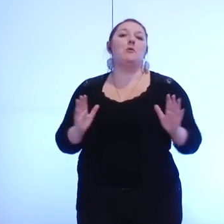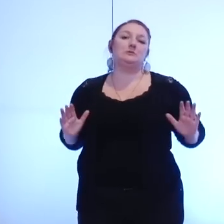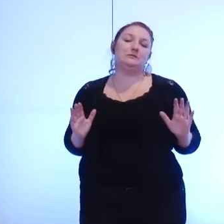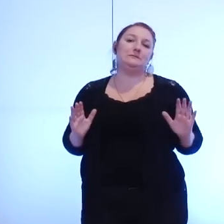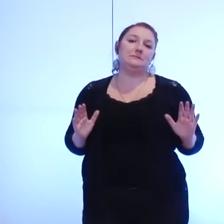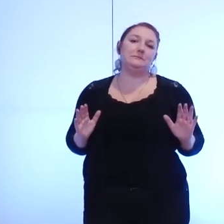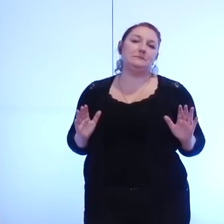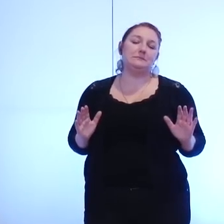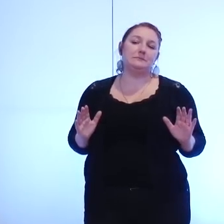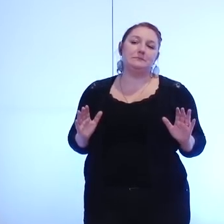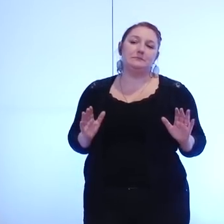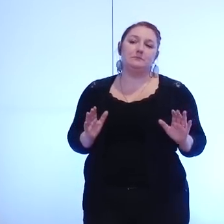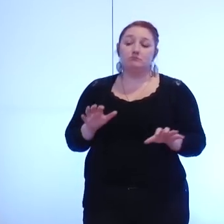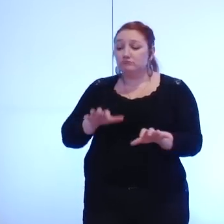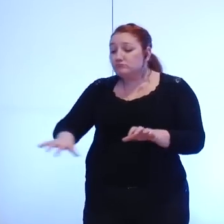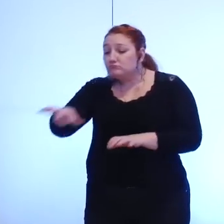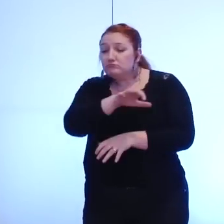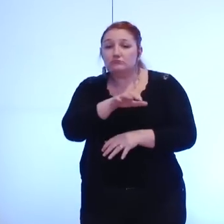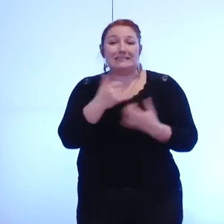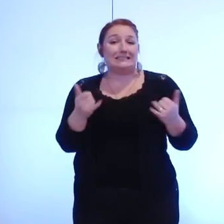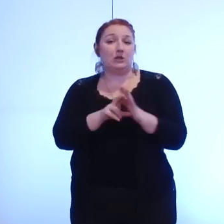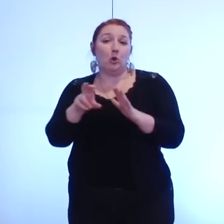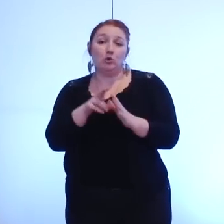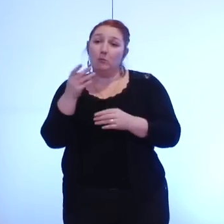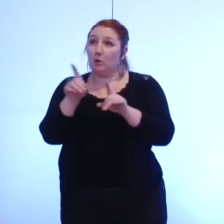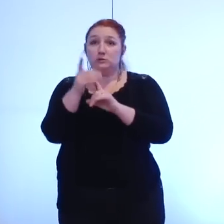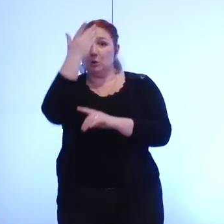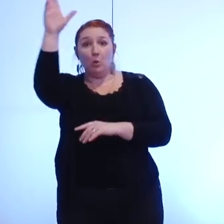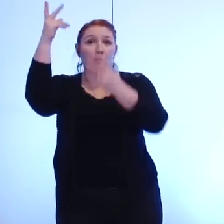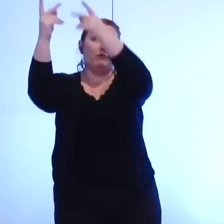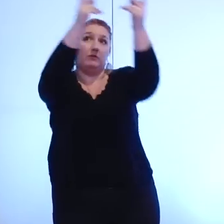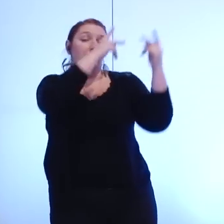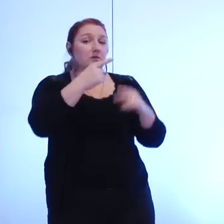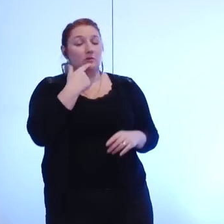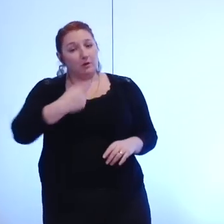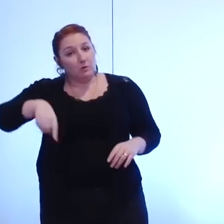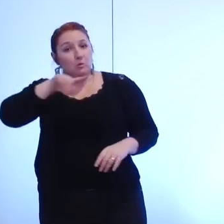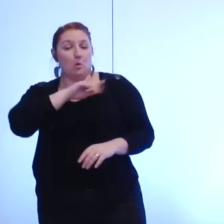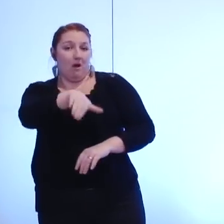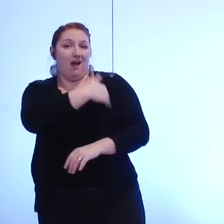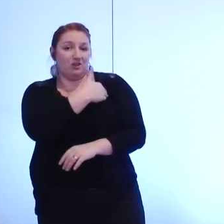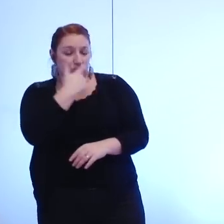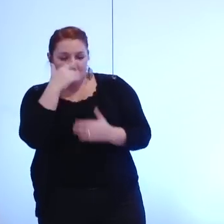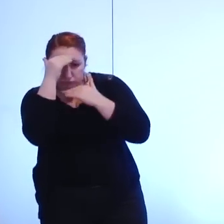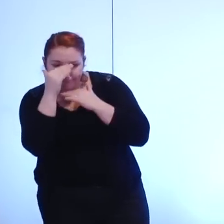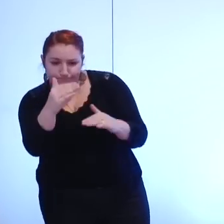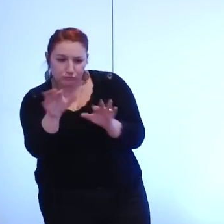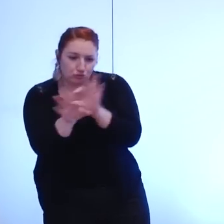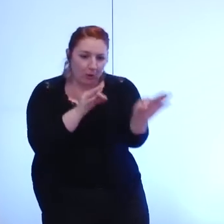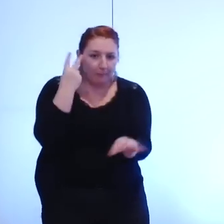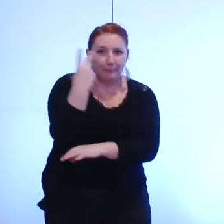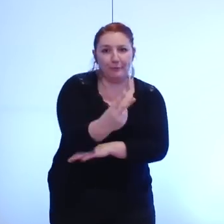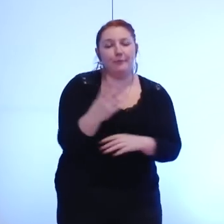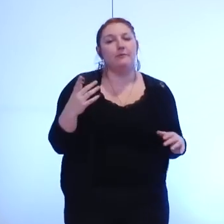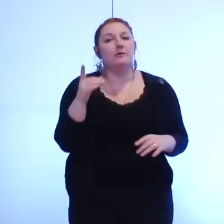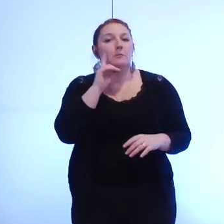l'agglomération et dans toutes les autres métropoles et nous avons pu faire confiance aux agents sur leur choix parce qu'encore une fois